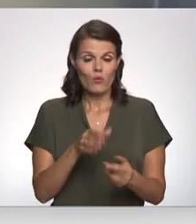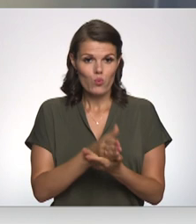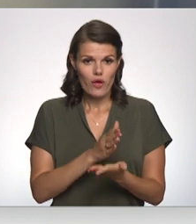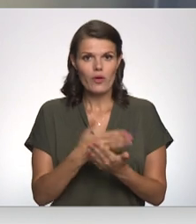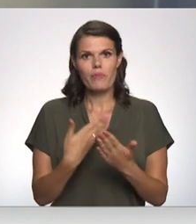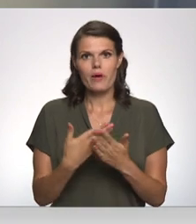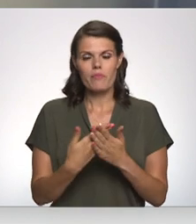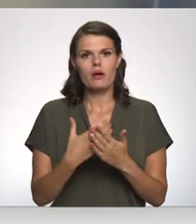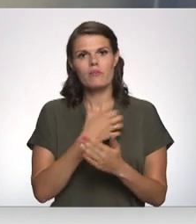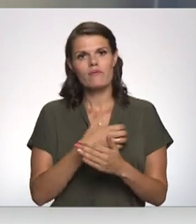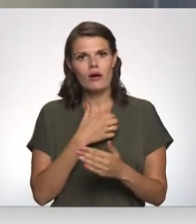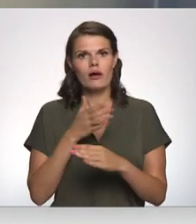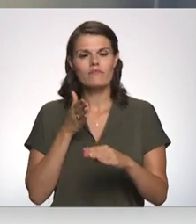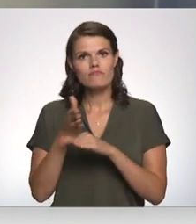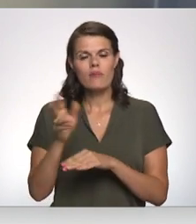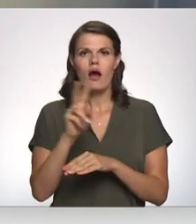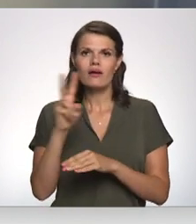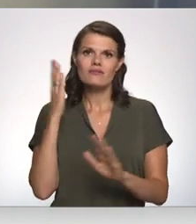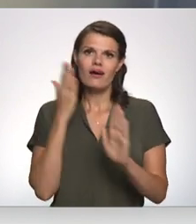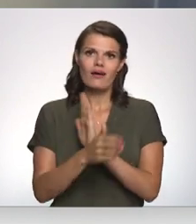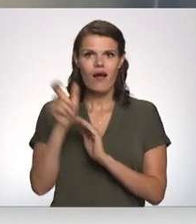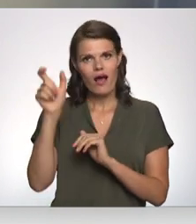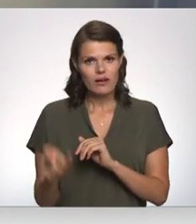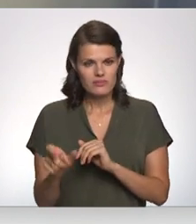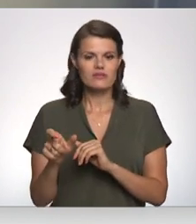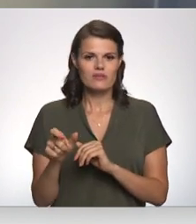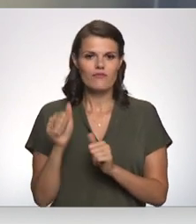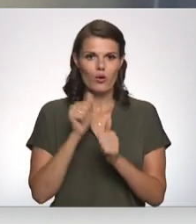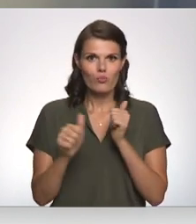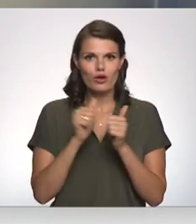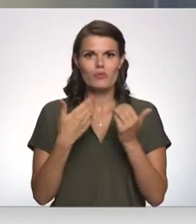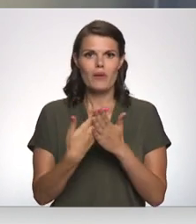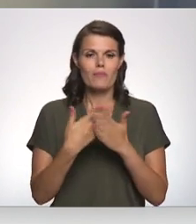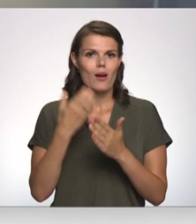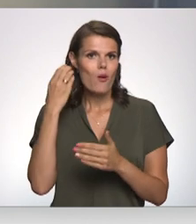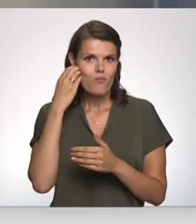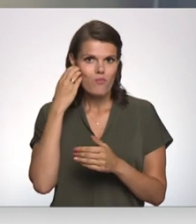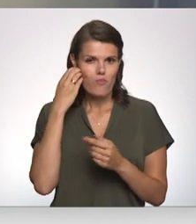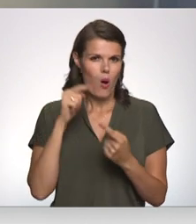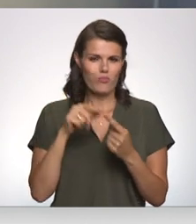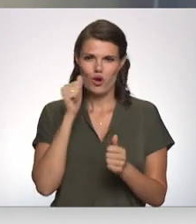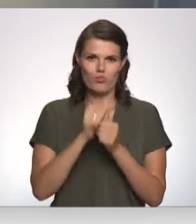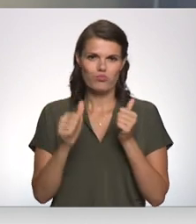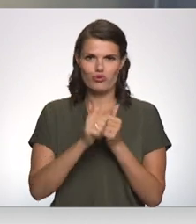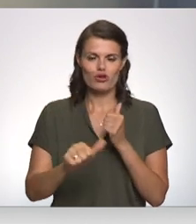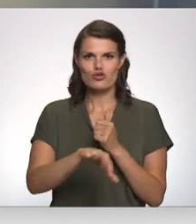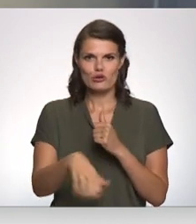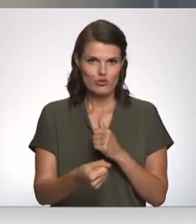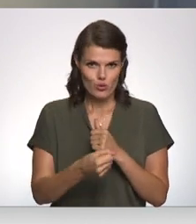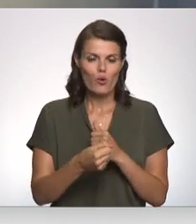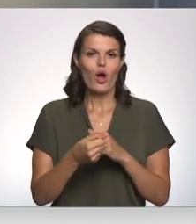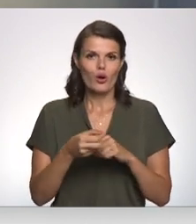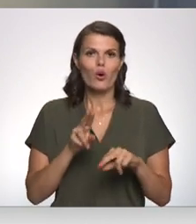piemēram, jāvēršās pie kāda garām gājai, jo bieži vien mobilais telefons ir viens no tiem, ka laupītāju paņem